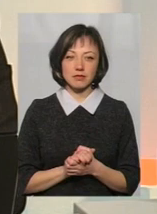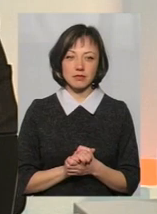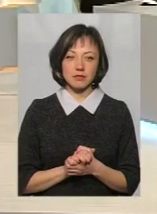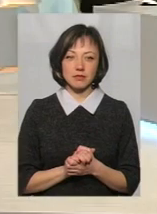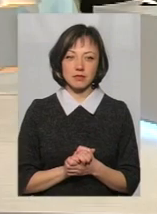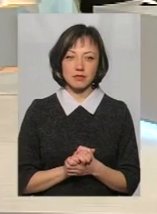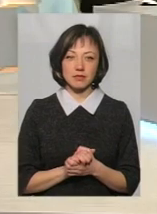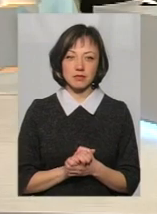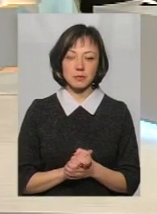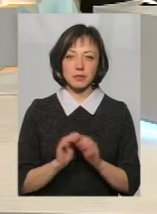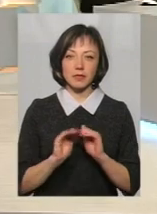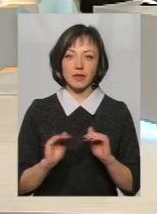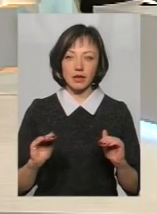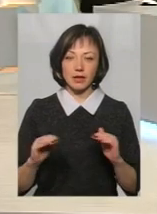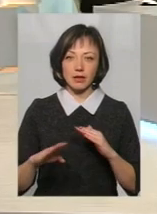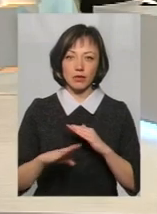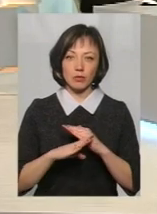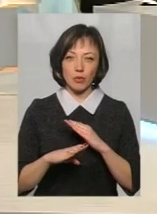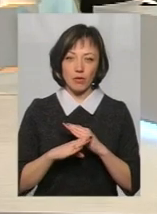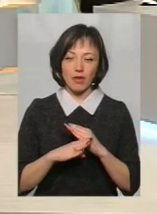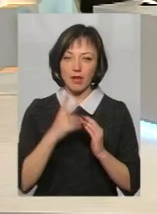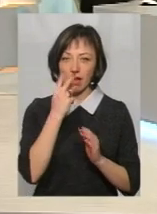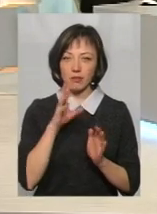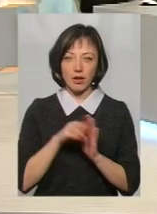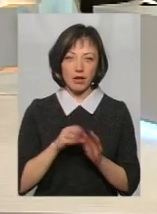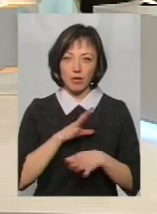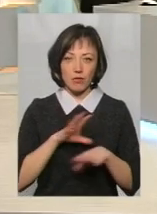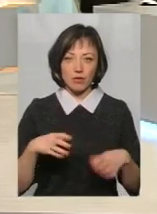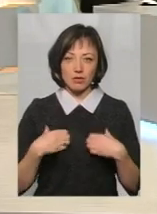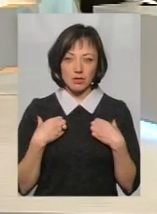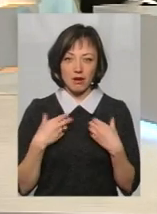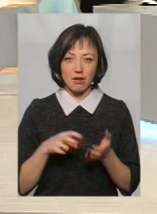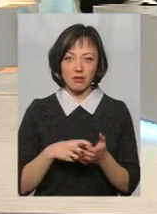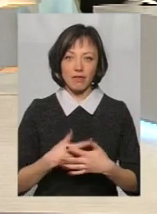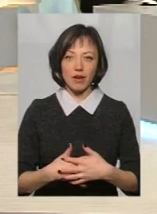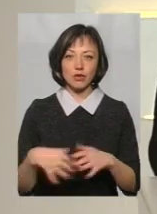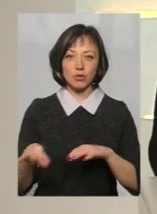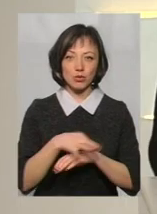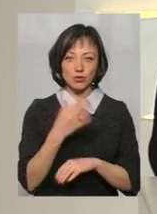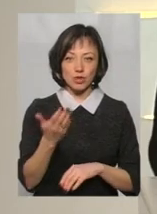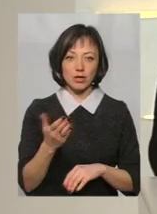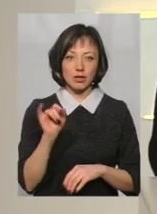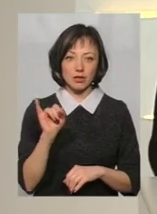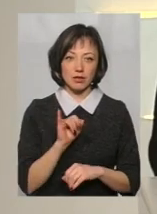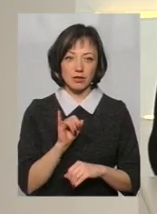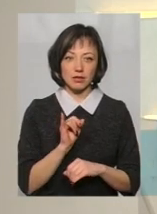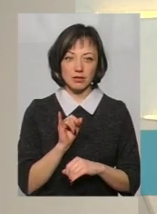То діти допомогли адаптуватися. А не було страшно, вагітна дружина, взагалі